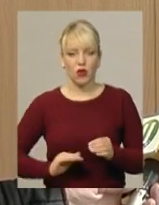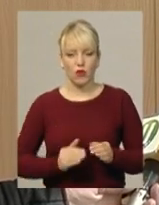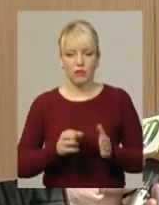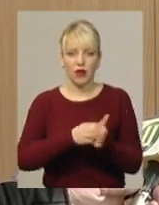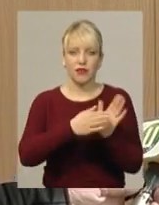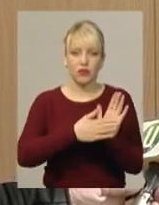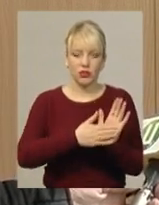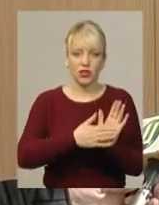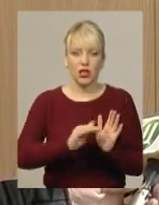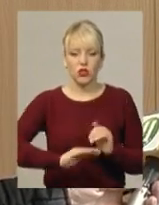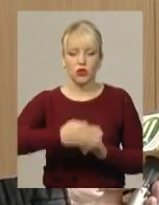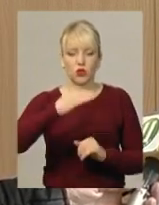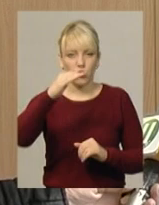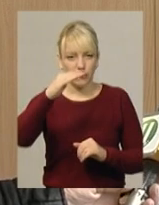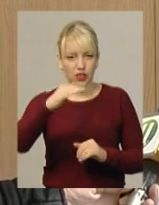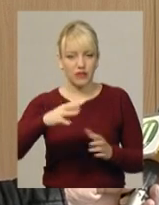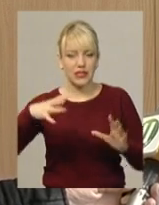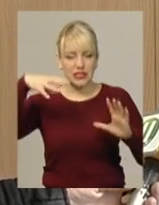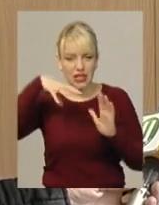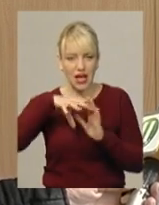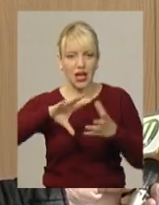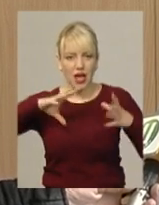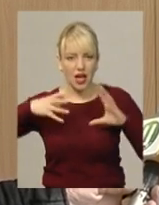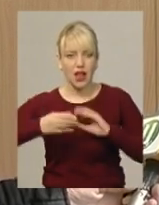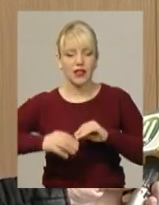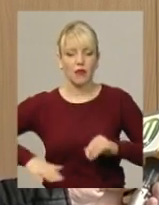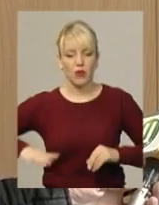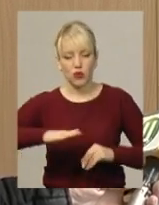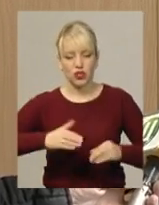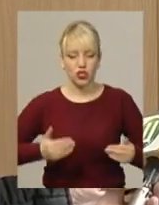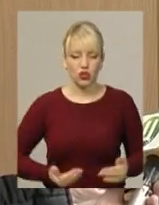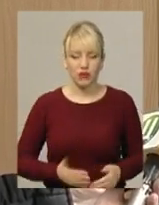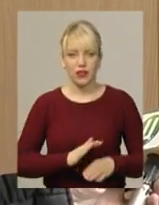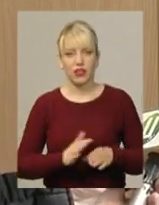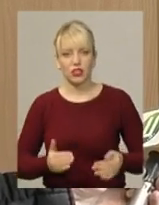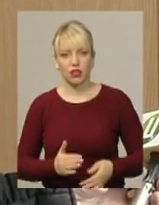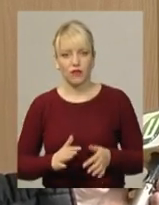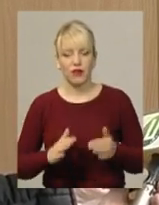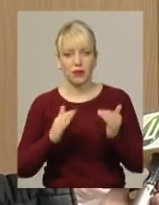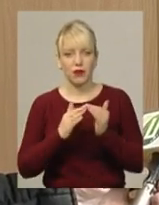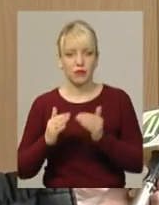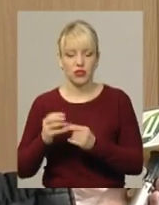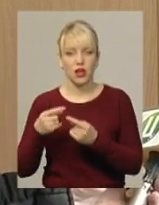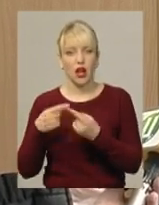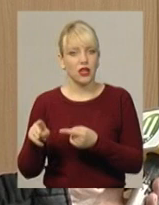сходові клітинки в загальну площу житлових і нежитлових приміщень, інші виключили.